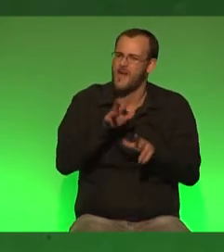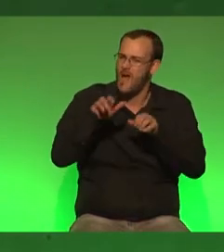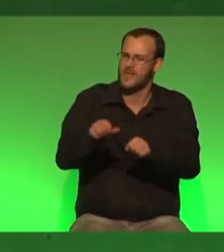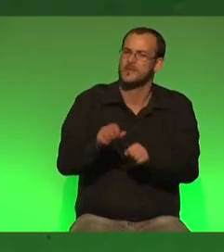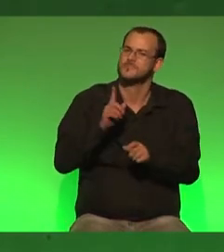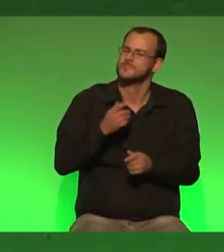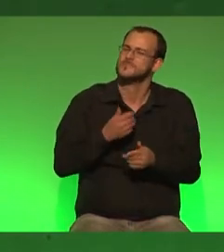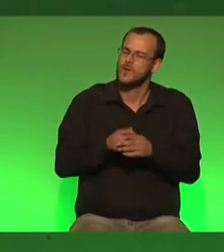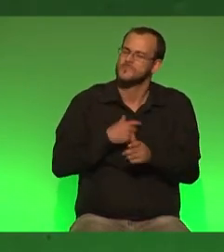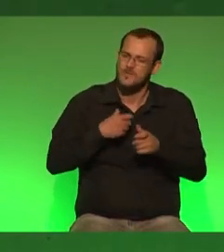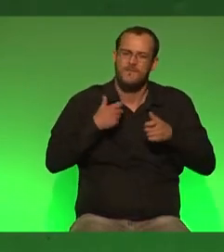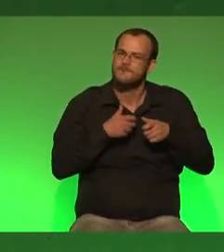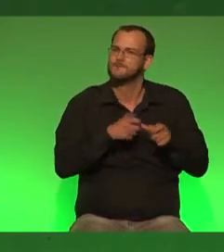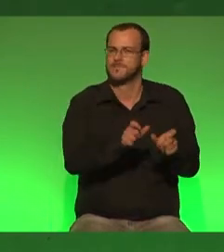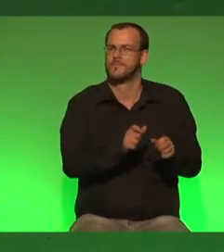sondern gemeinsam verteidigt.